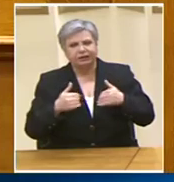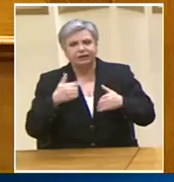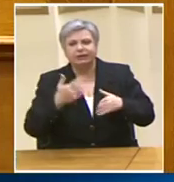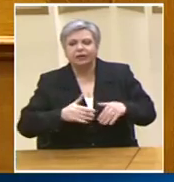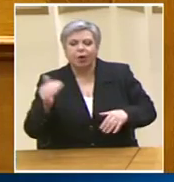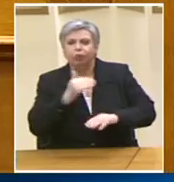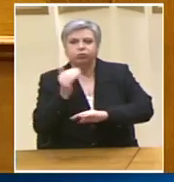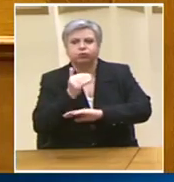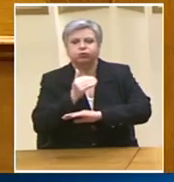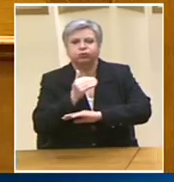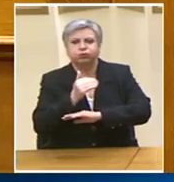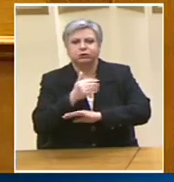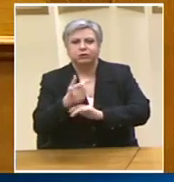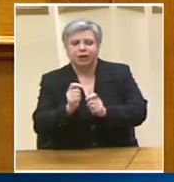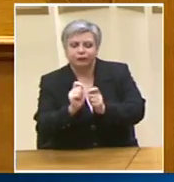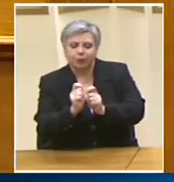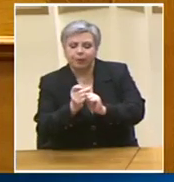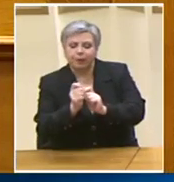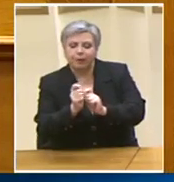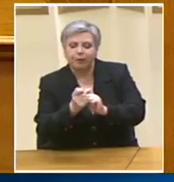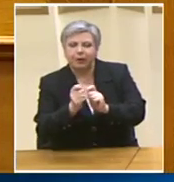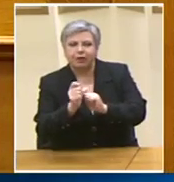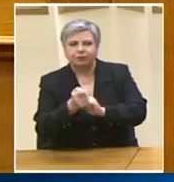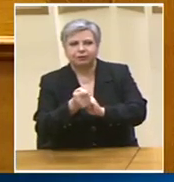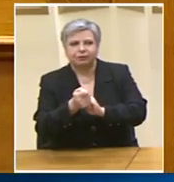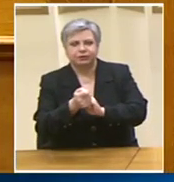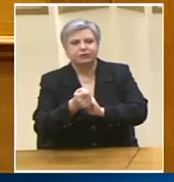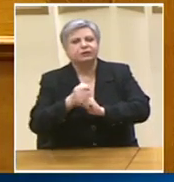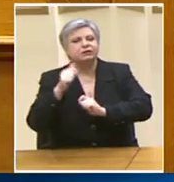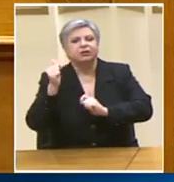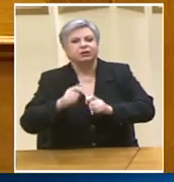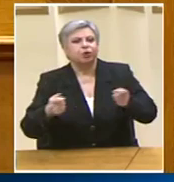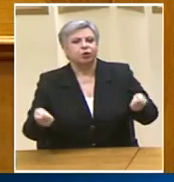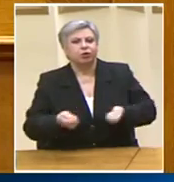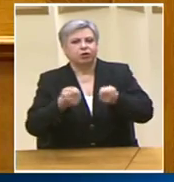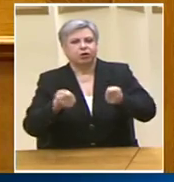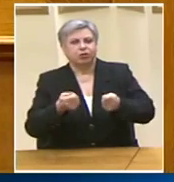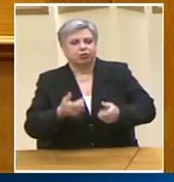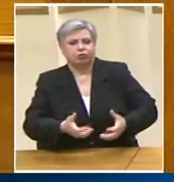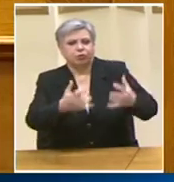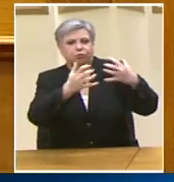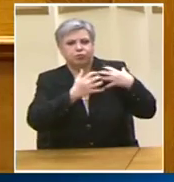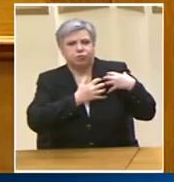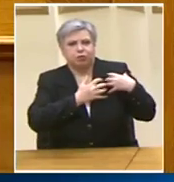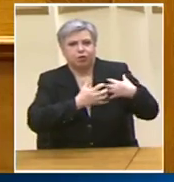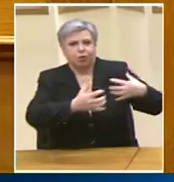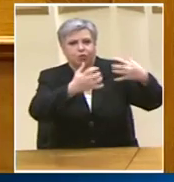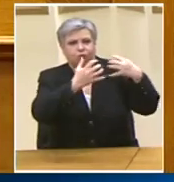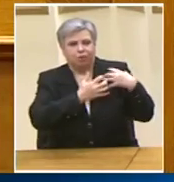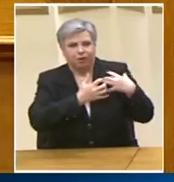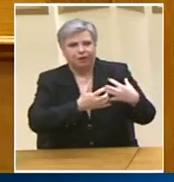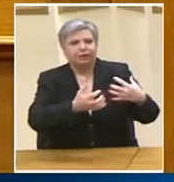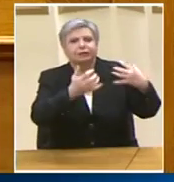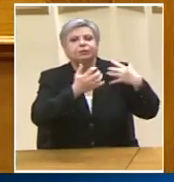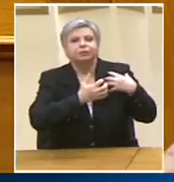Νομοθετικές παρεμβάσεις που συγκεντρώνουν υπερεξουσίες Που μετατρέπουν το Πρωθυπουργικό Γραφείο σε